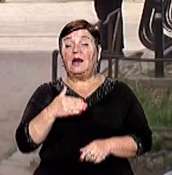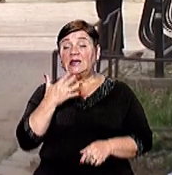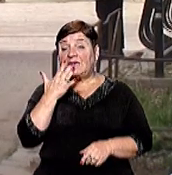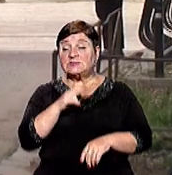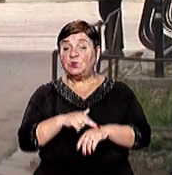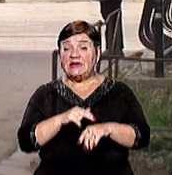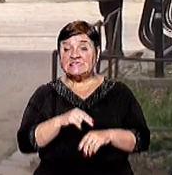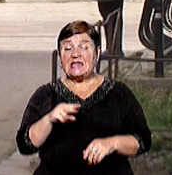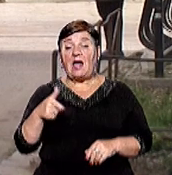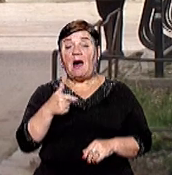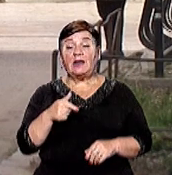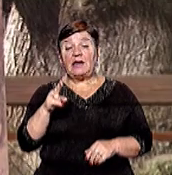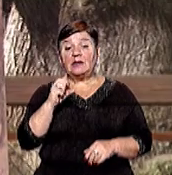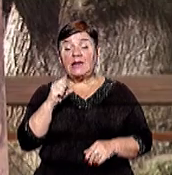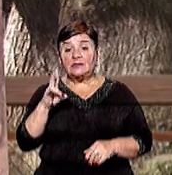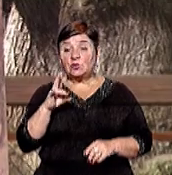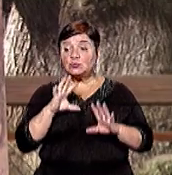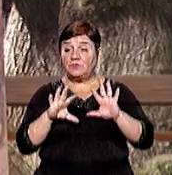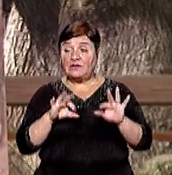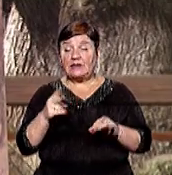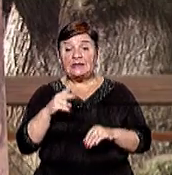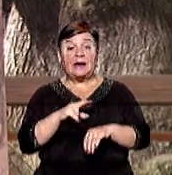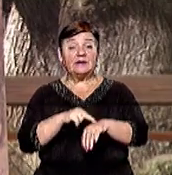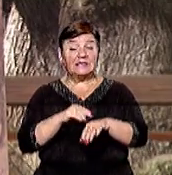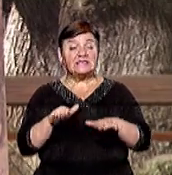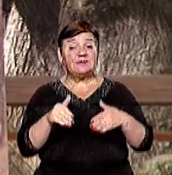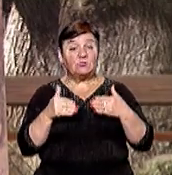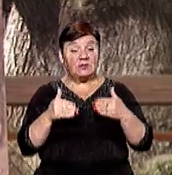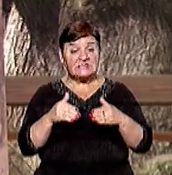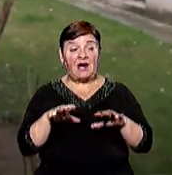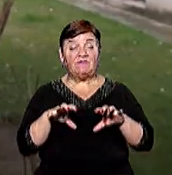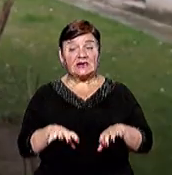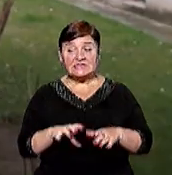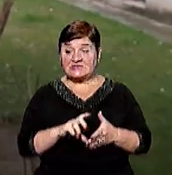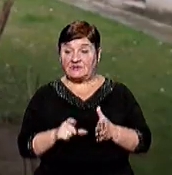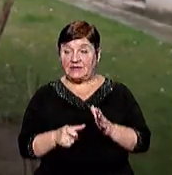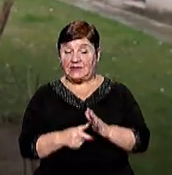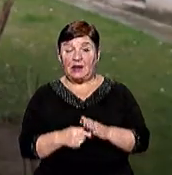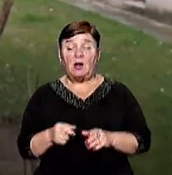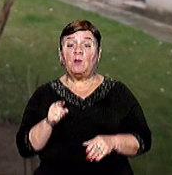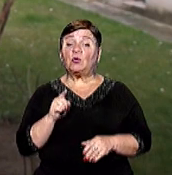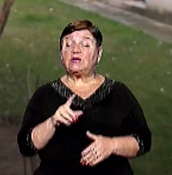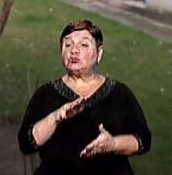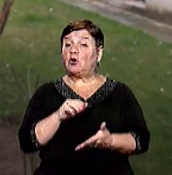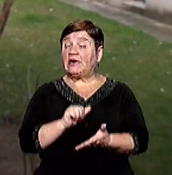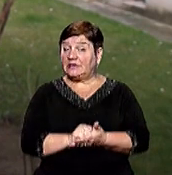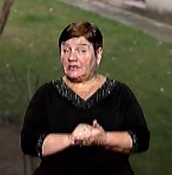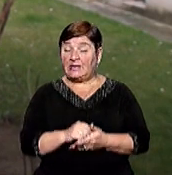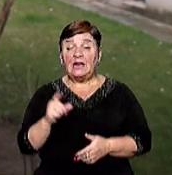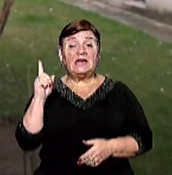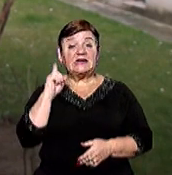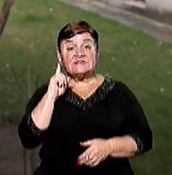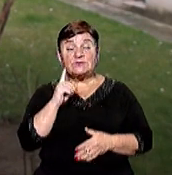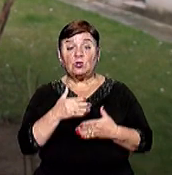Нацполіції Закарпаття Ганна Дан розповіла До правоохоронців звернулася власниця квартири Про те, що орендарі не виходять на зв